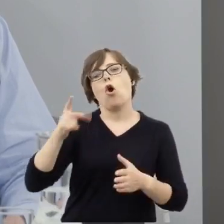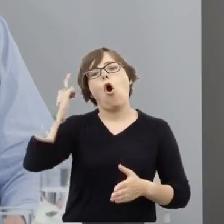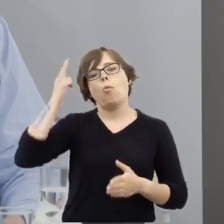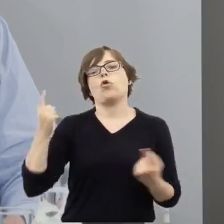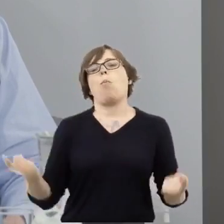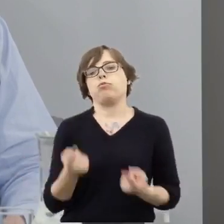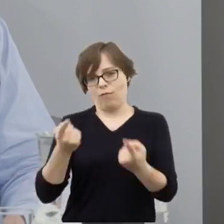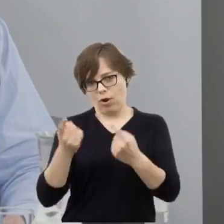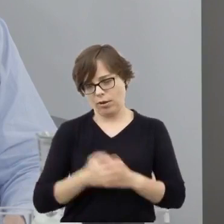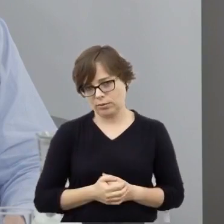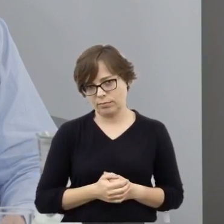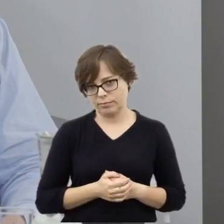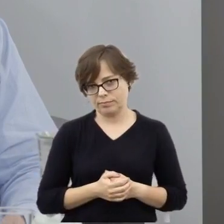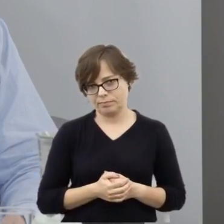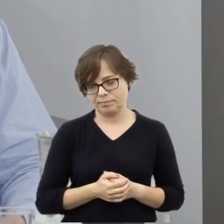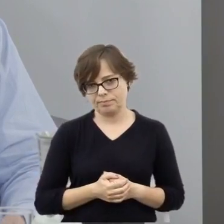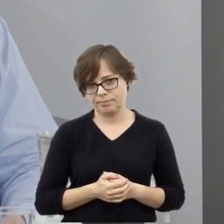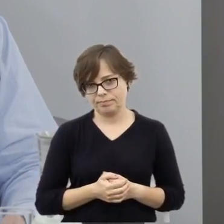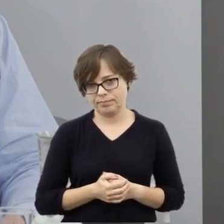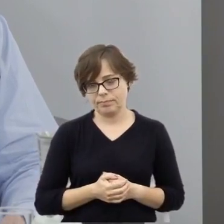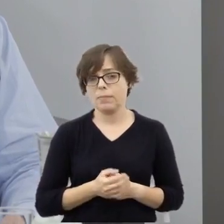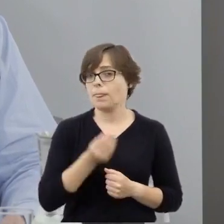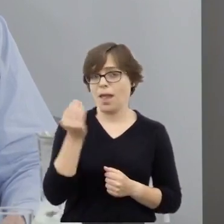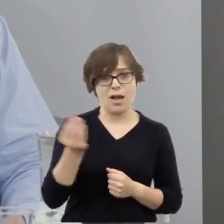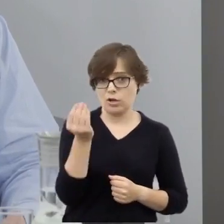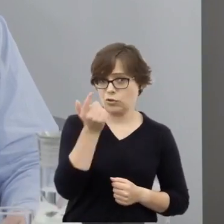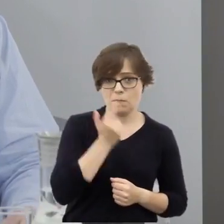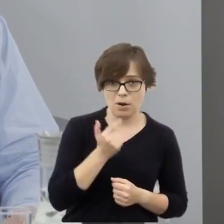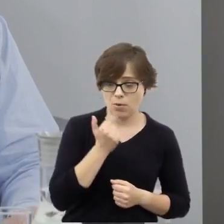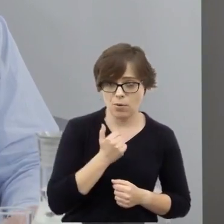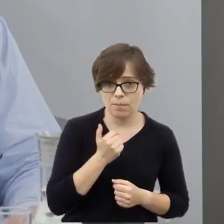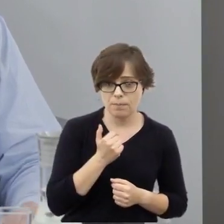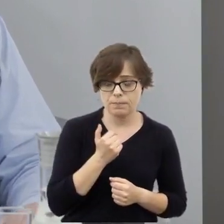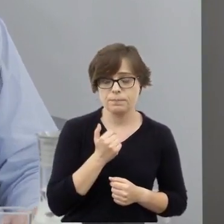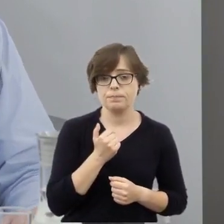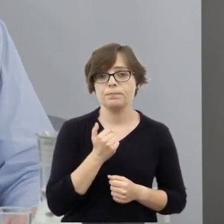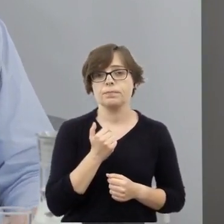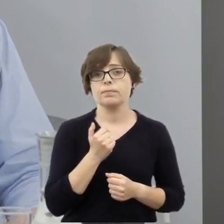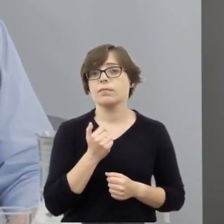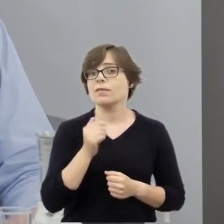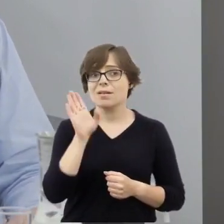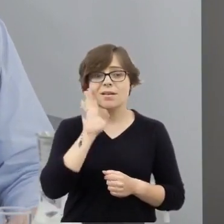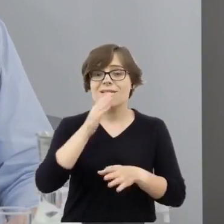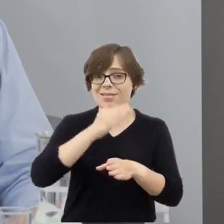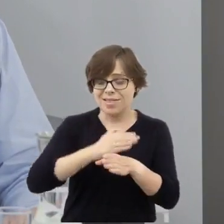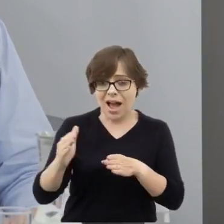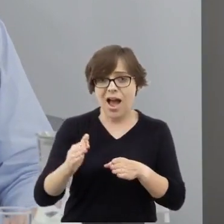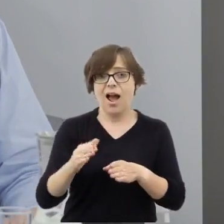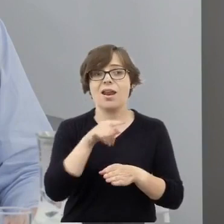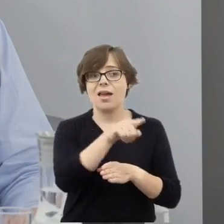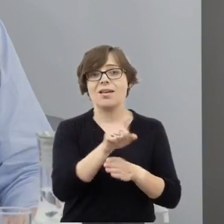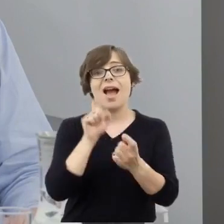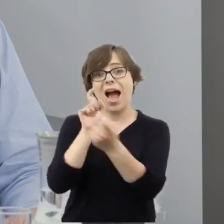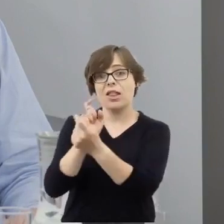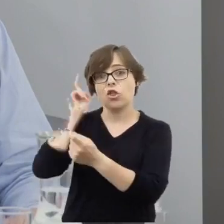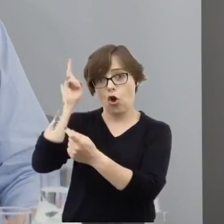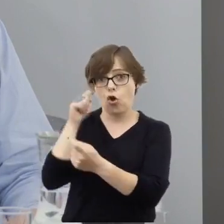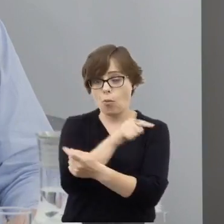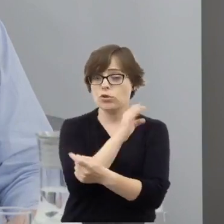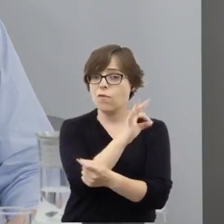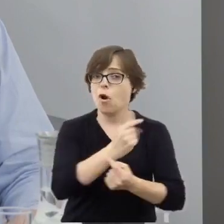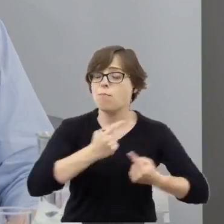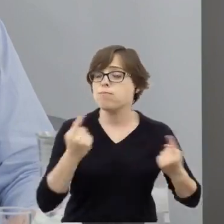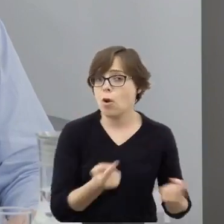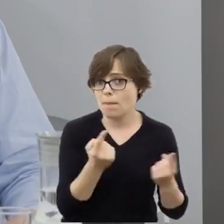Nie dość na tym, nadal w języku propagandy podziemia antykomunistycznego widzimy